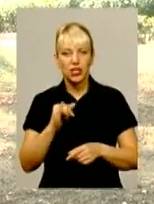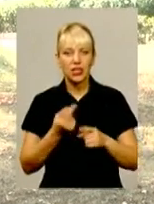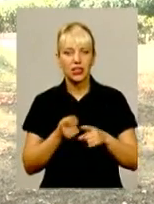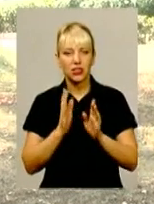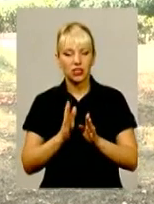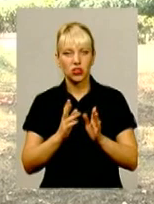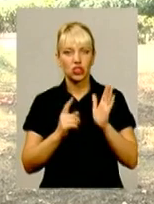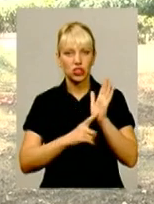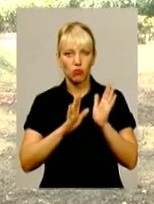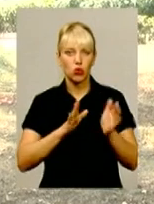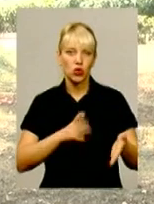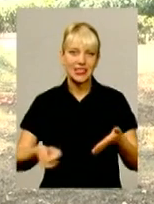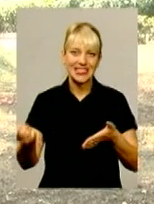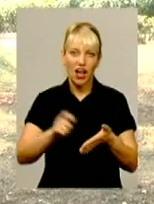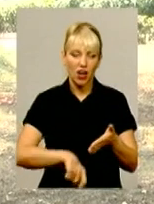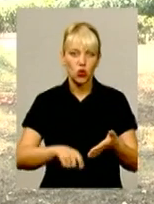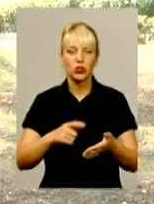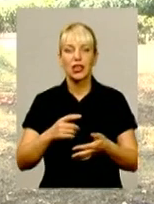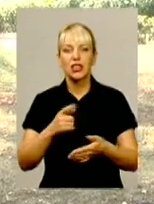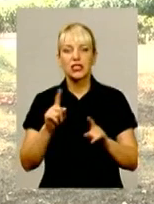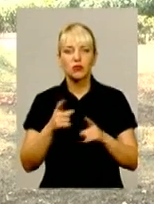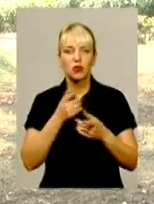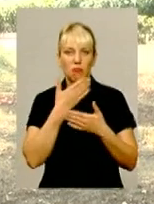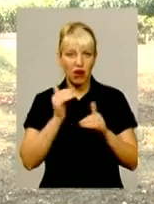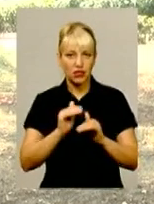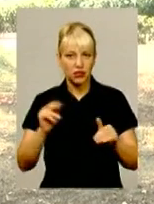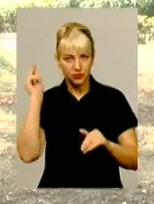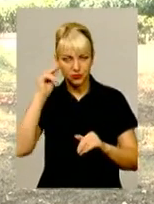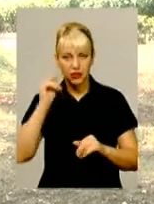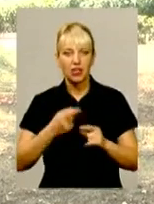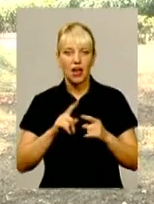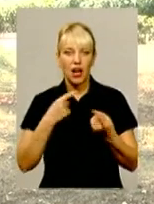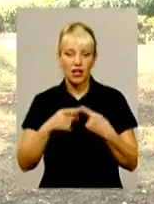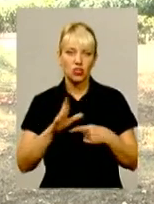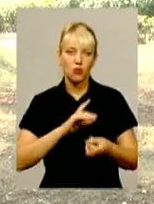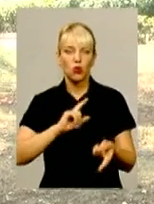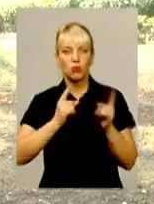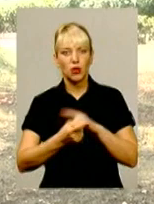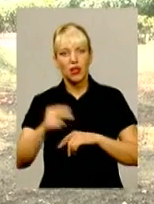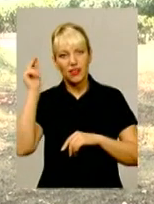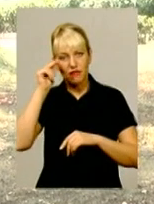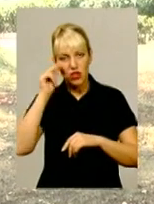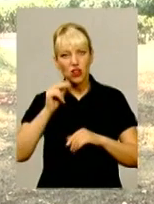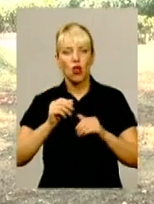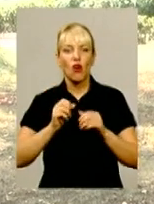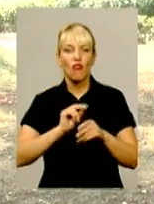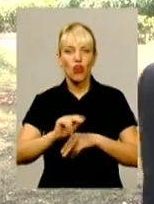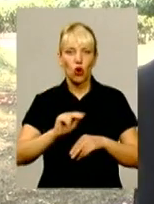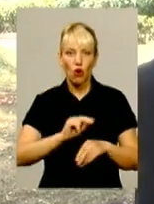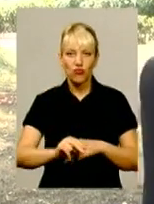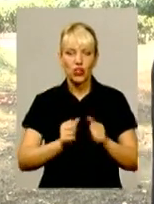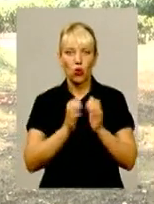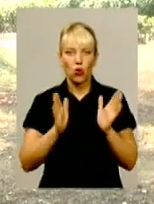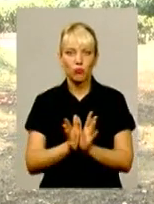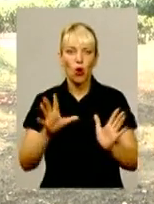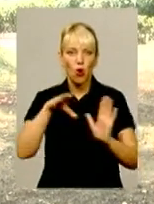закрито в зв'язку з відсутністю учнівського контингенту. Інші були організовані або в навчально-виховні комплекси, тобто об'єднані з дитячими